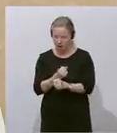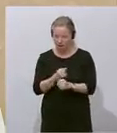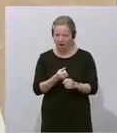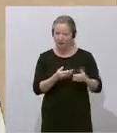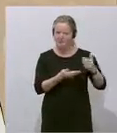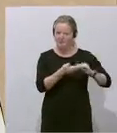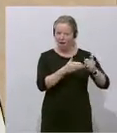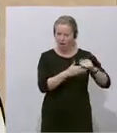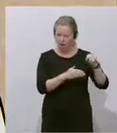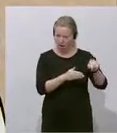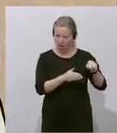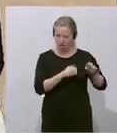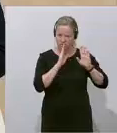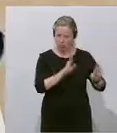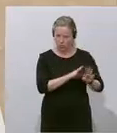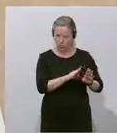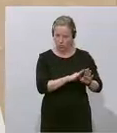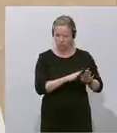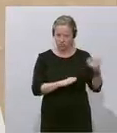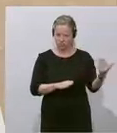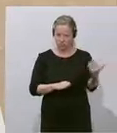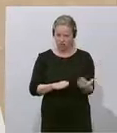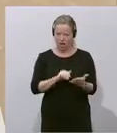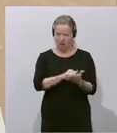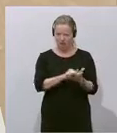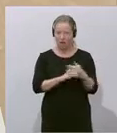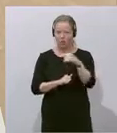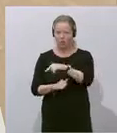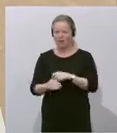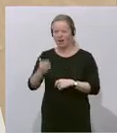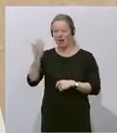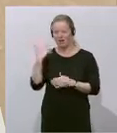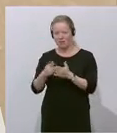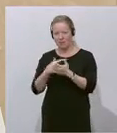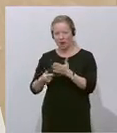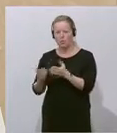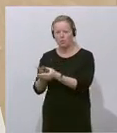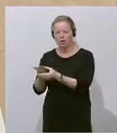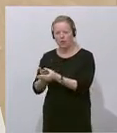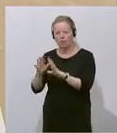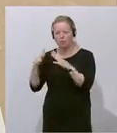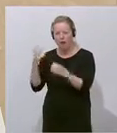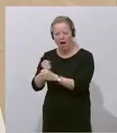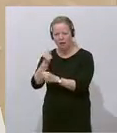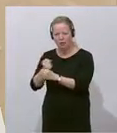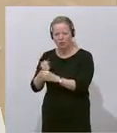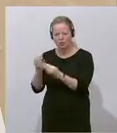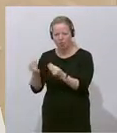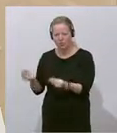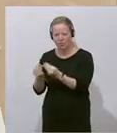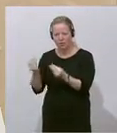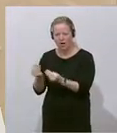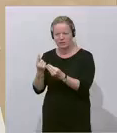man nimmt die ÖVP-Buchhaltungsunterlagen, die am letzten Backup drauf sind, die von der Buchhaltungssoftware